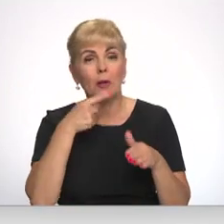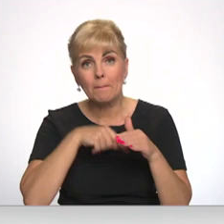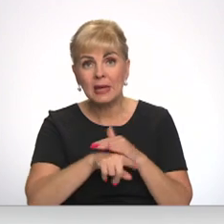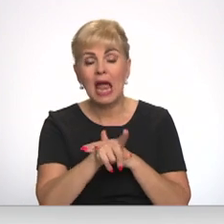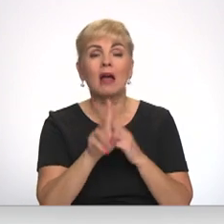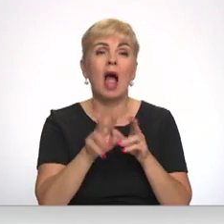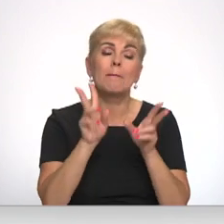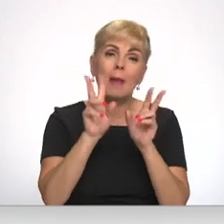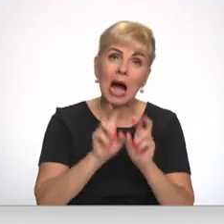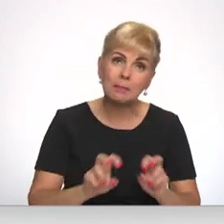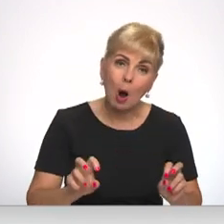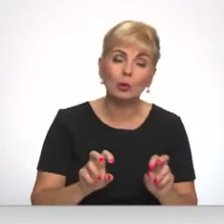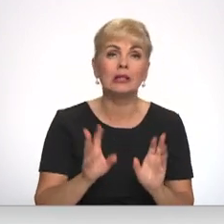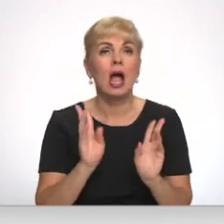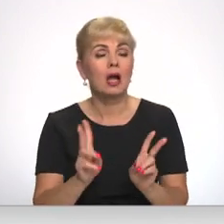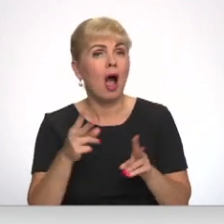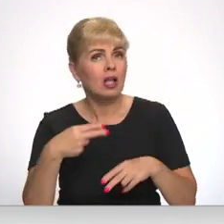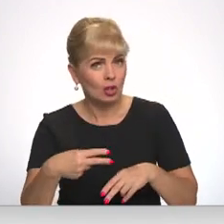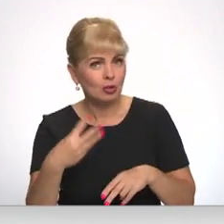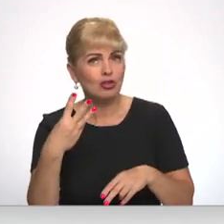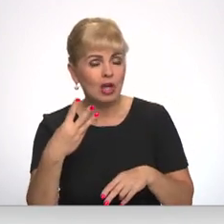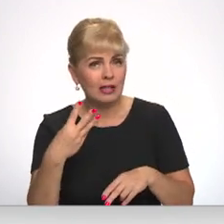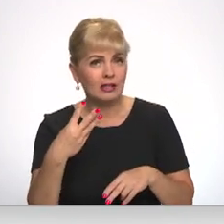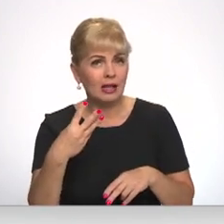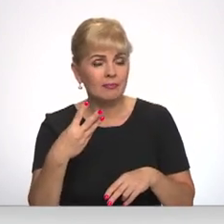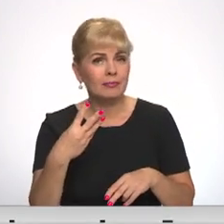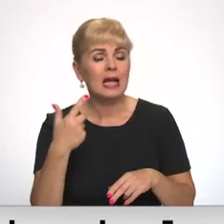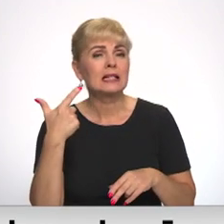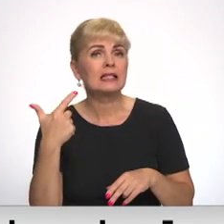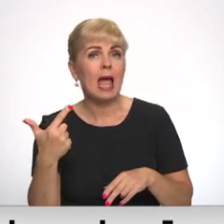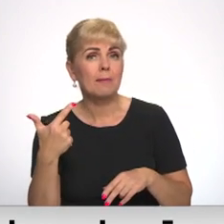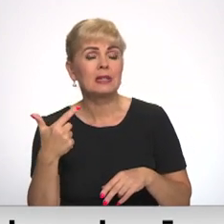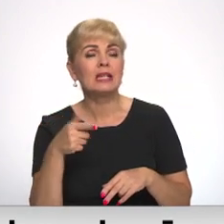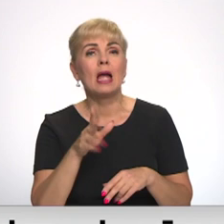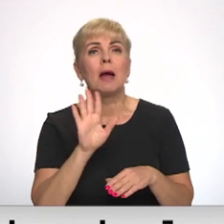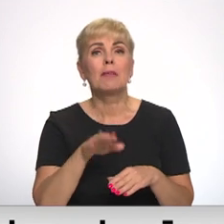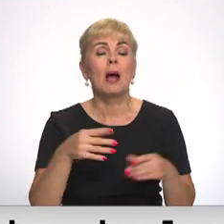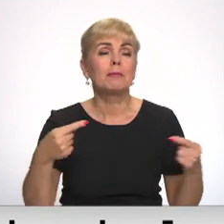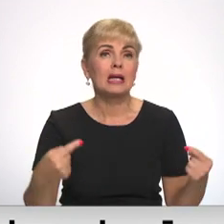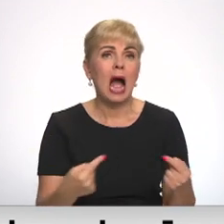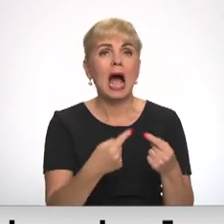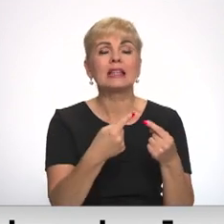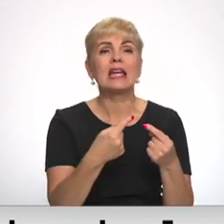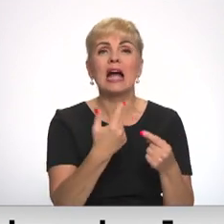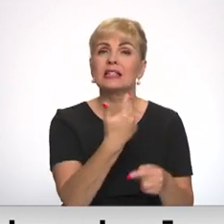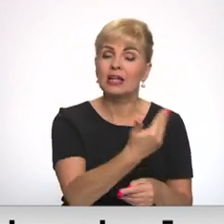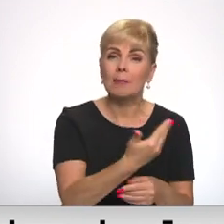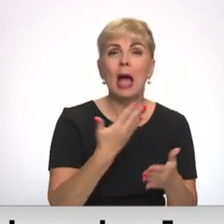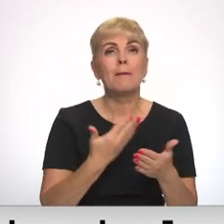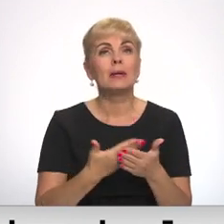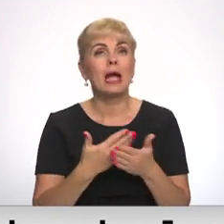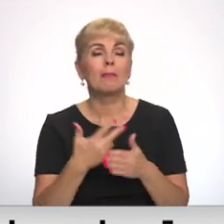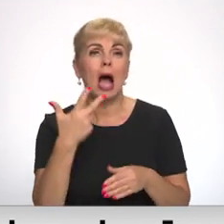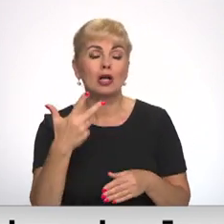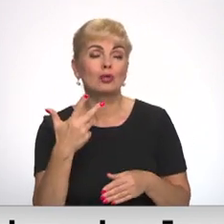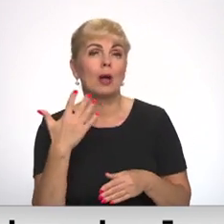mērīt. Vai, piemēram, tas ir tiešām 24 septiņi režīms, pret kuru būtu jāattiecin šie pieejamību. Vai tas, piemēram, ir 8